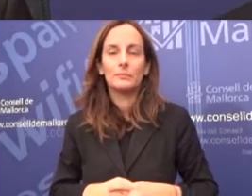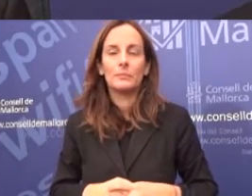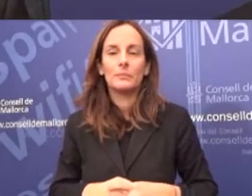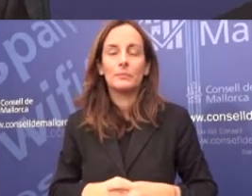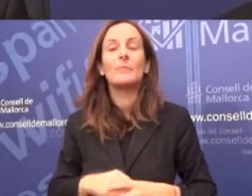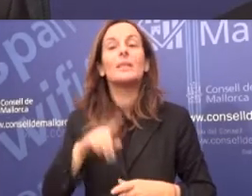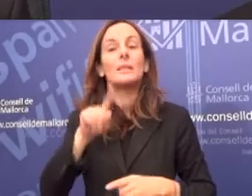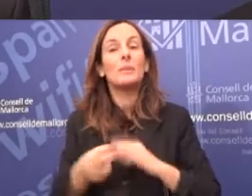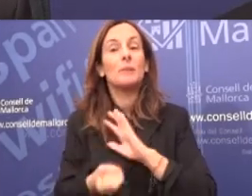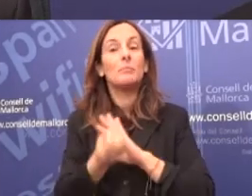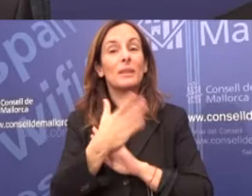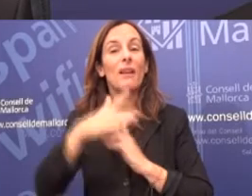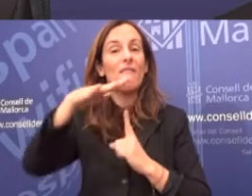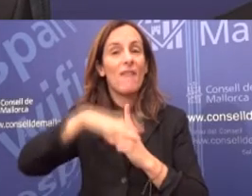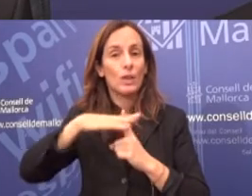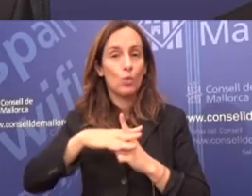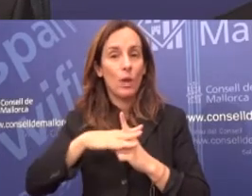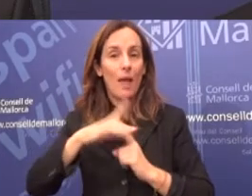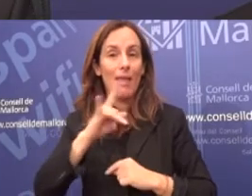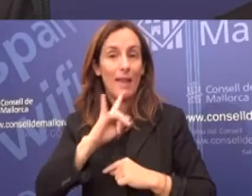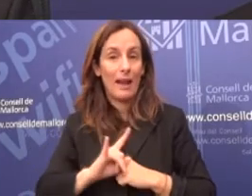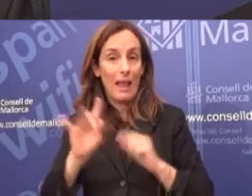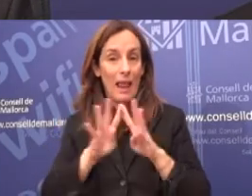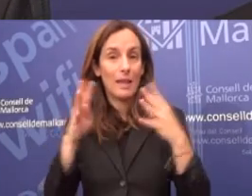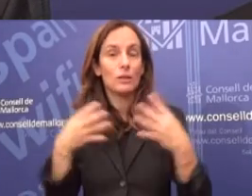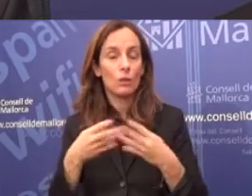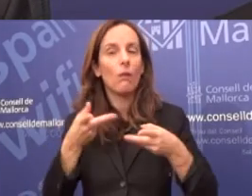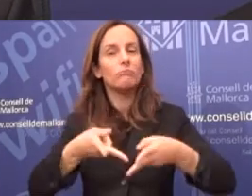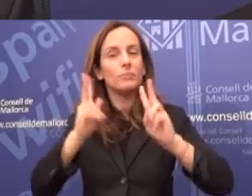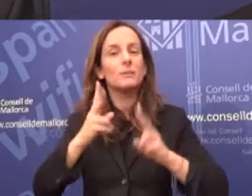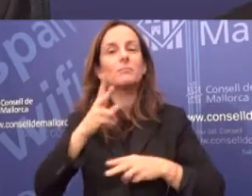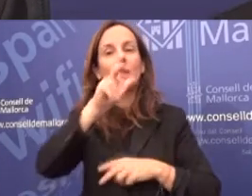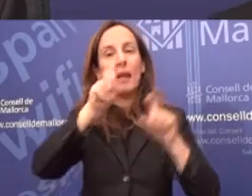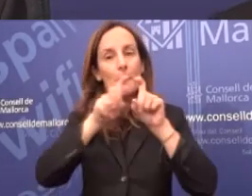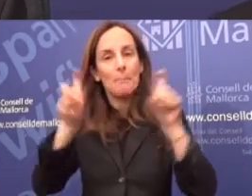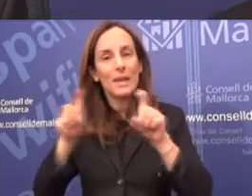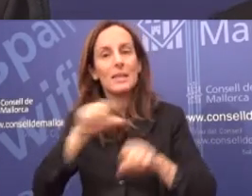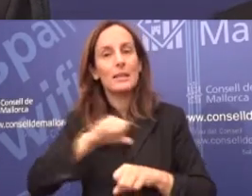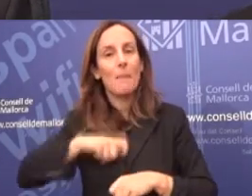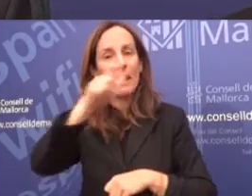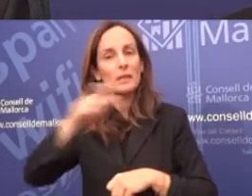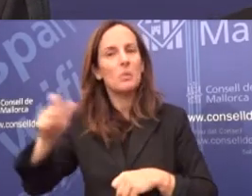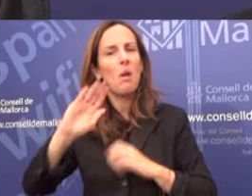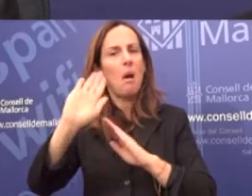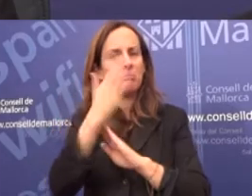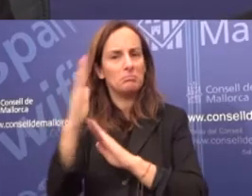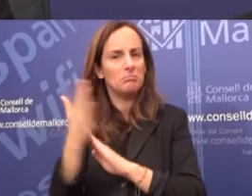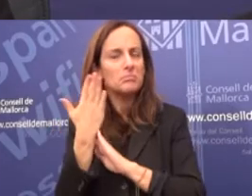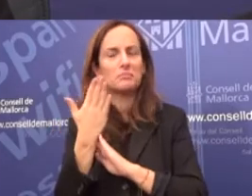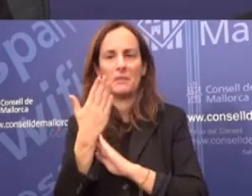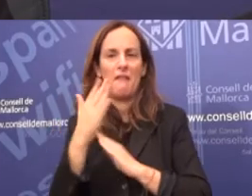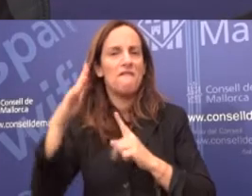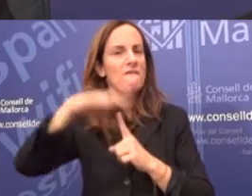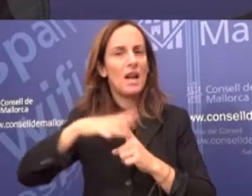La implementació de l'e-factura, de la factura electrònica, que permetrà a tant empreses com particulars que puguin